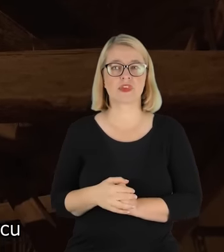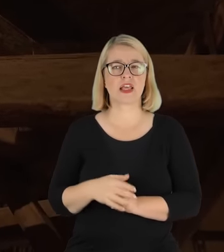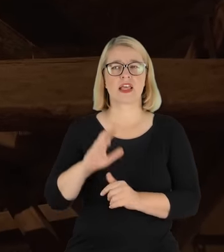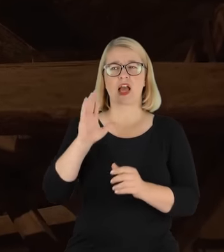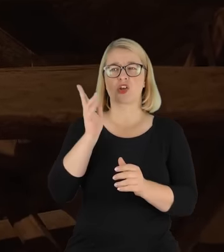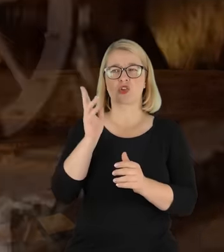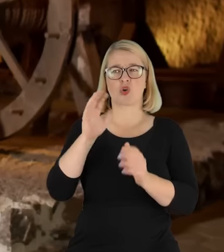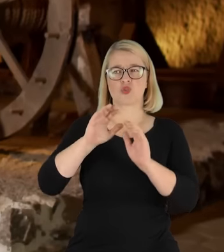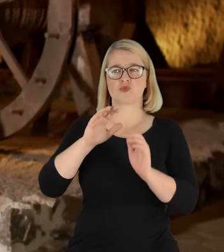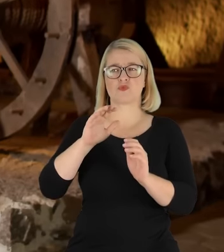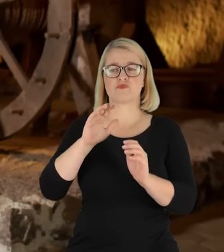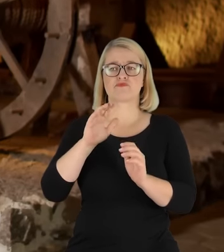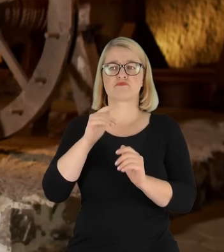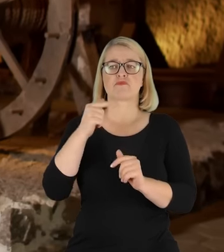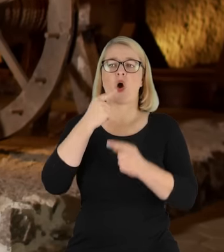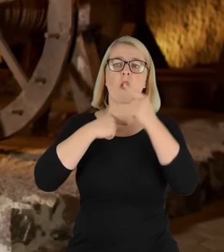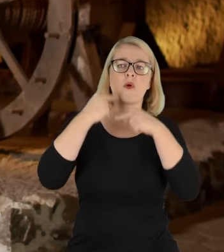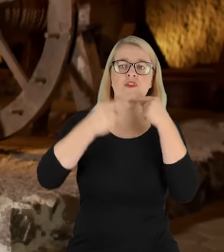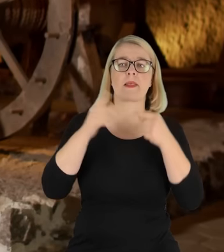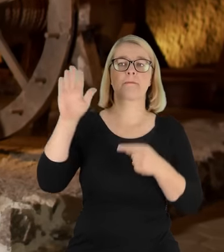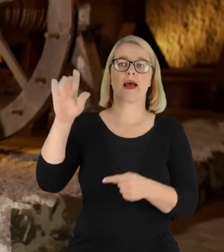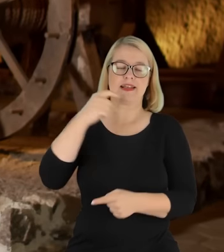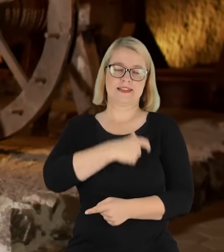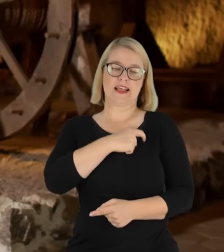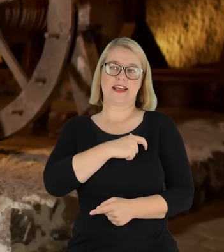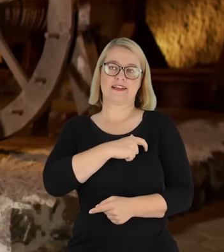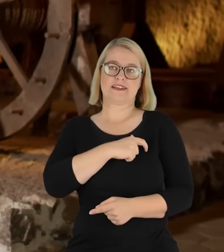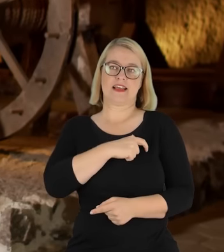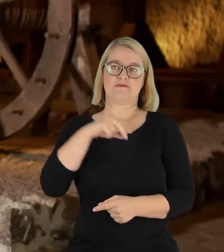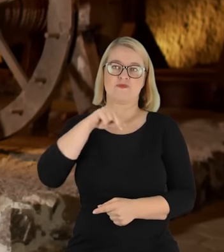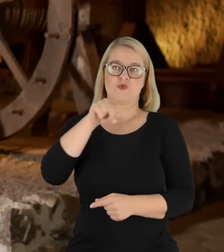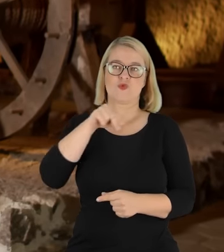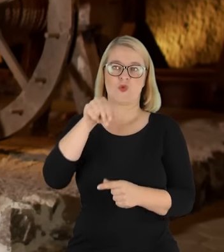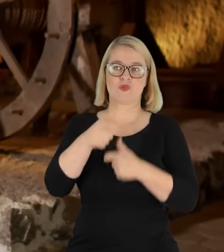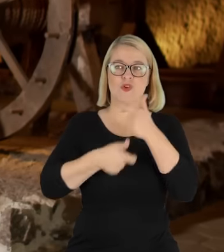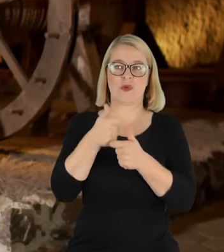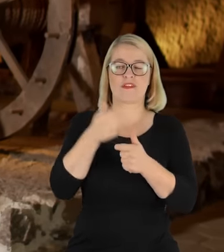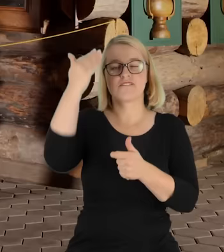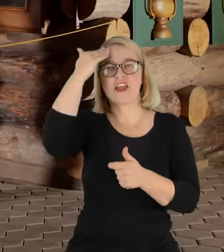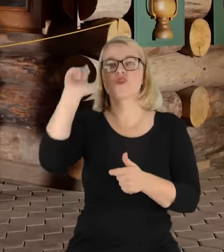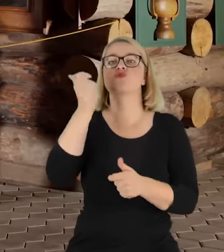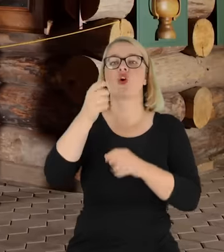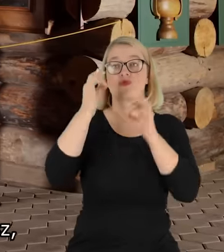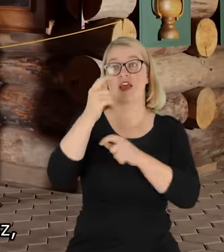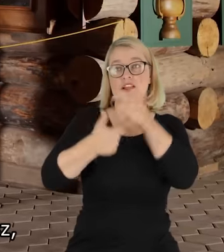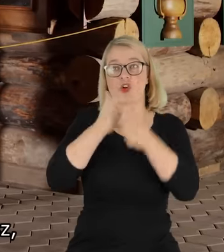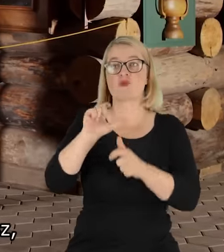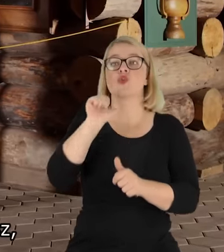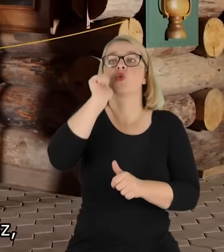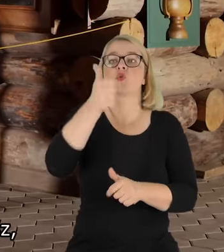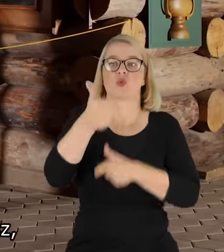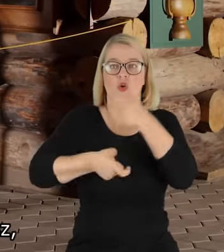kryształową w sercu i to mu mówiło, co zrobić teraz, co zrobić jutro. Dużą